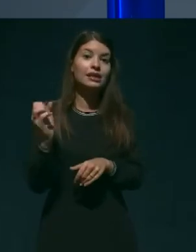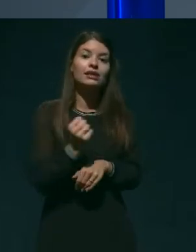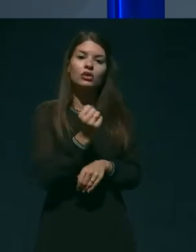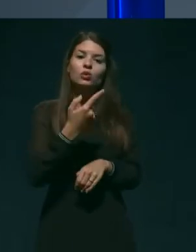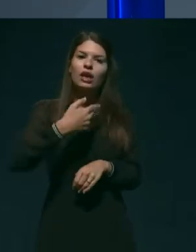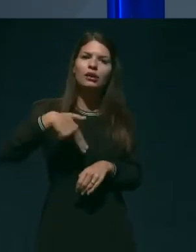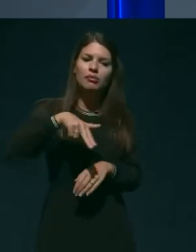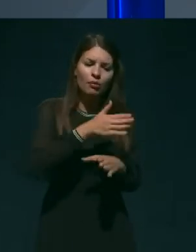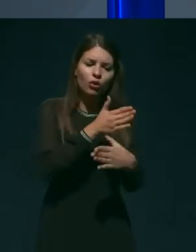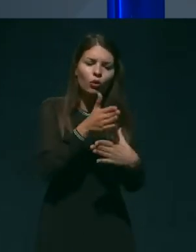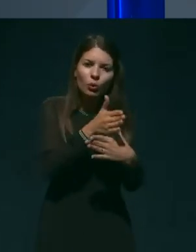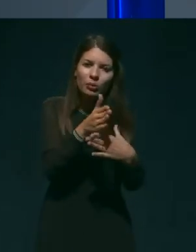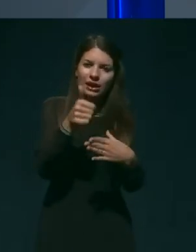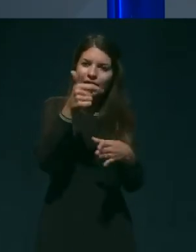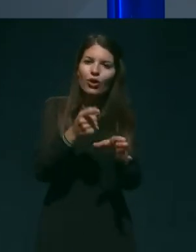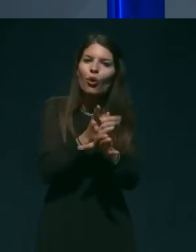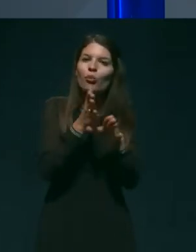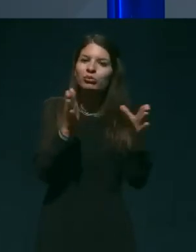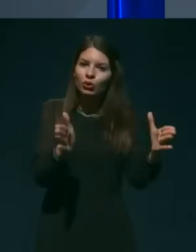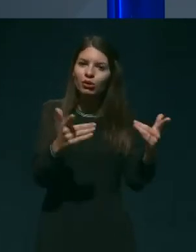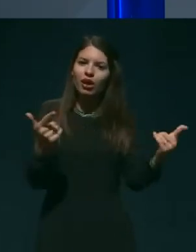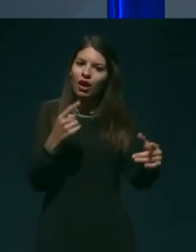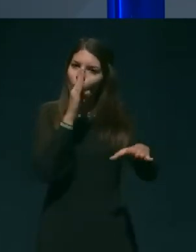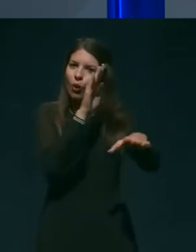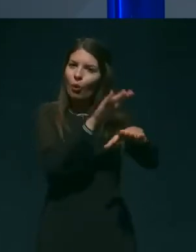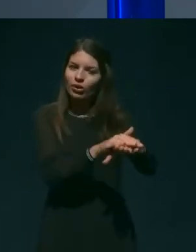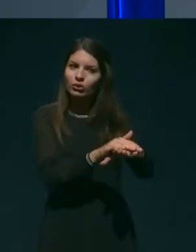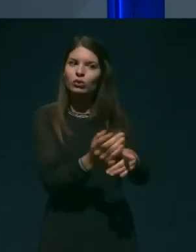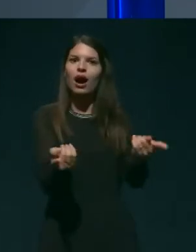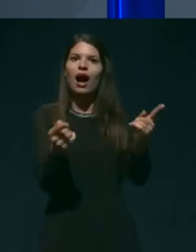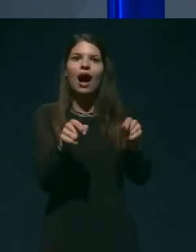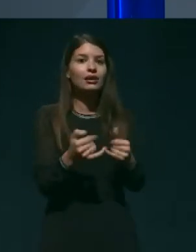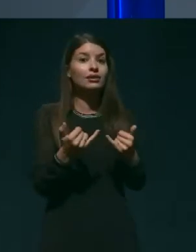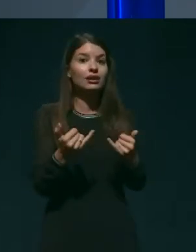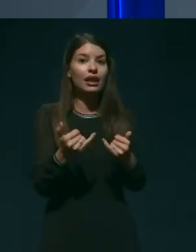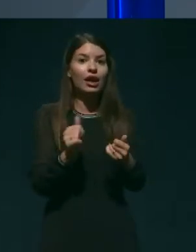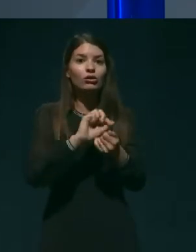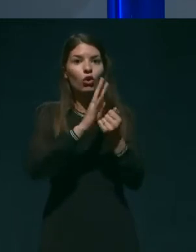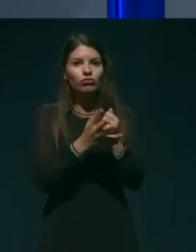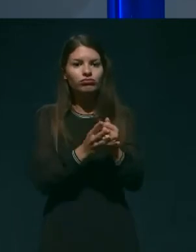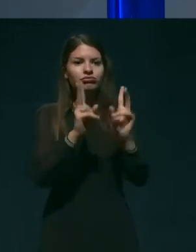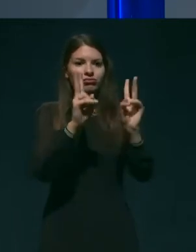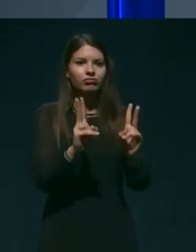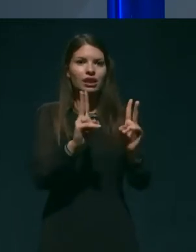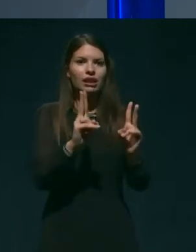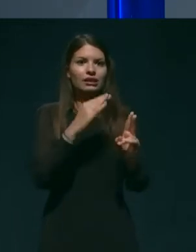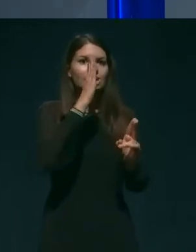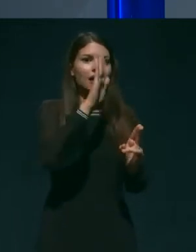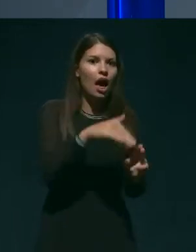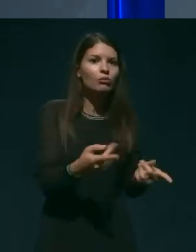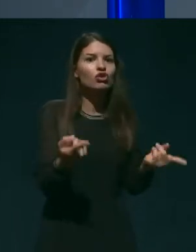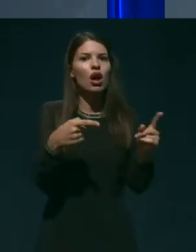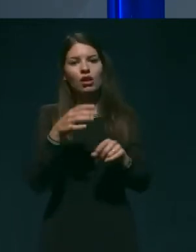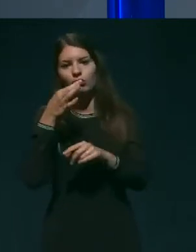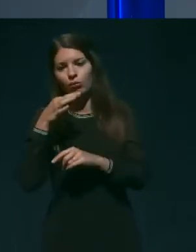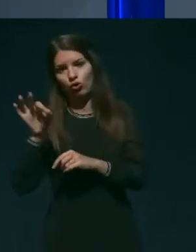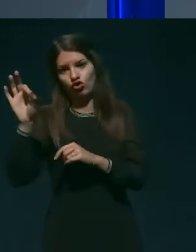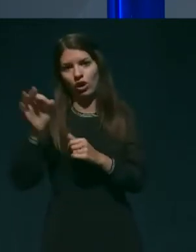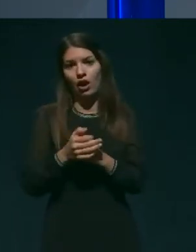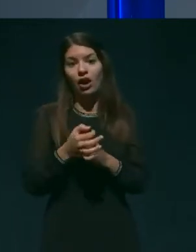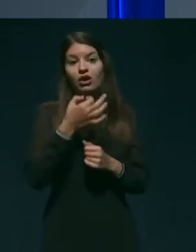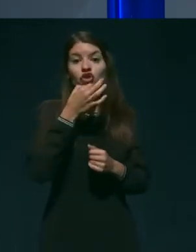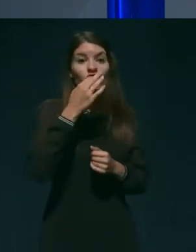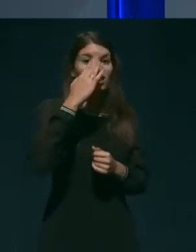umestno fazo, v kateri opazujemo ali se stanje poslapšuje in potem ne gremo naprej v odpiranje,